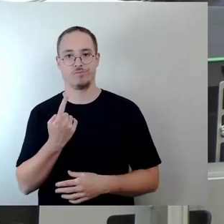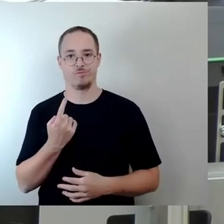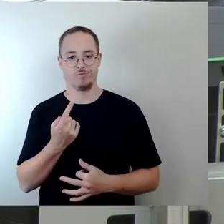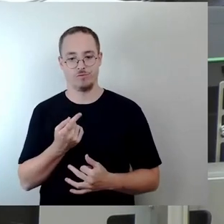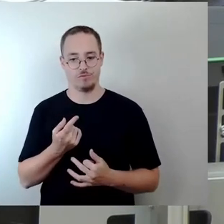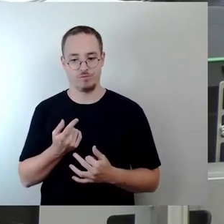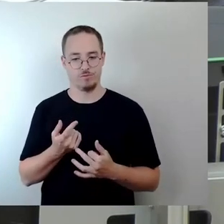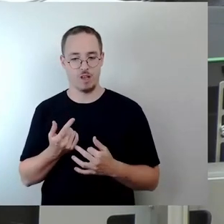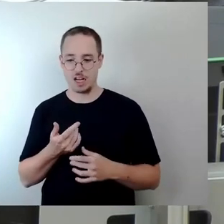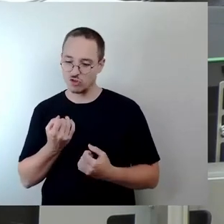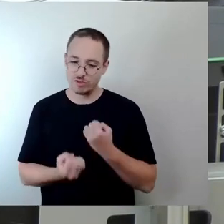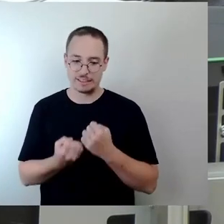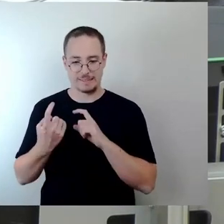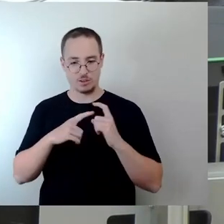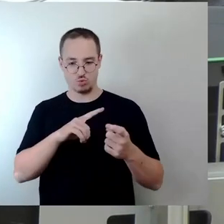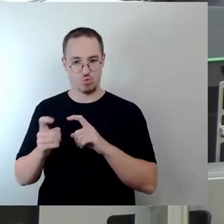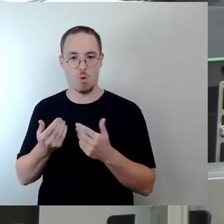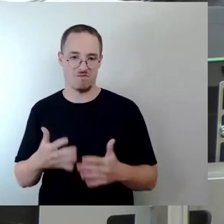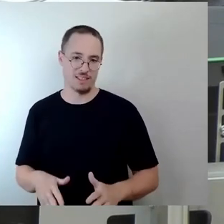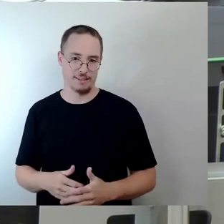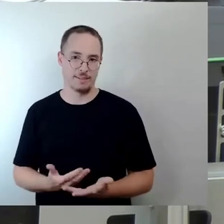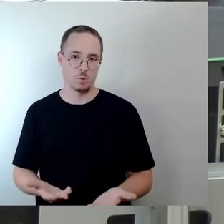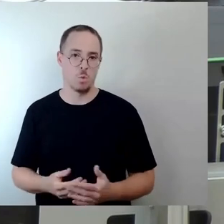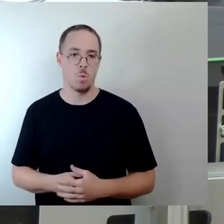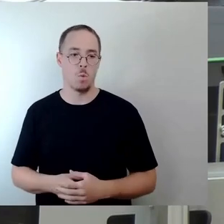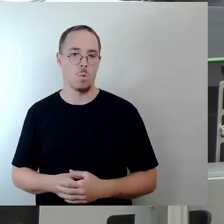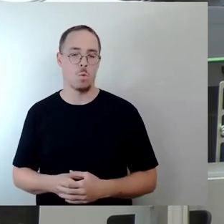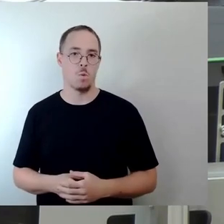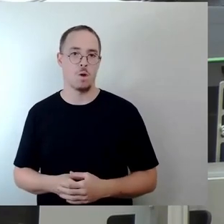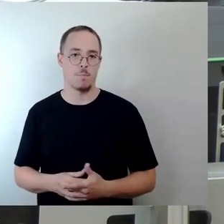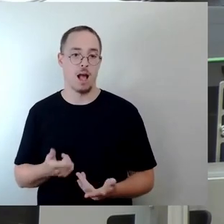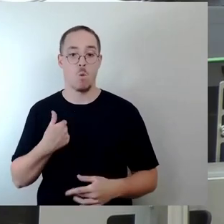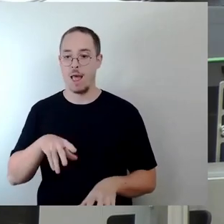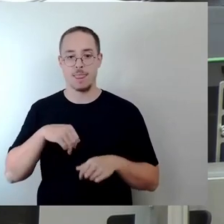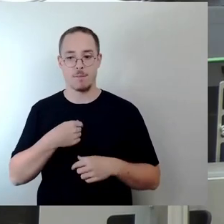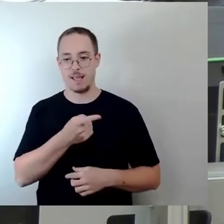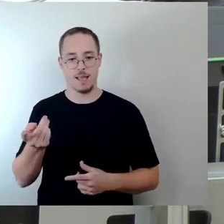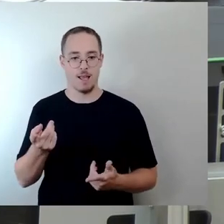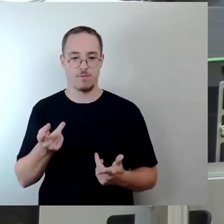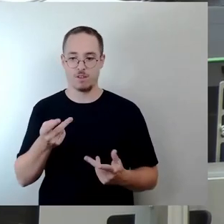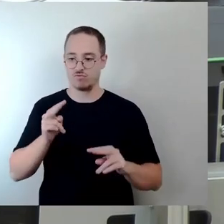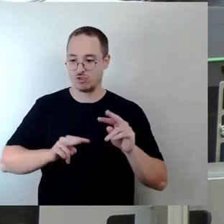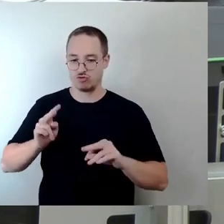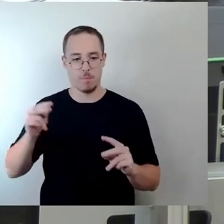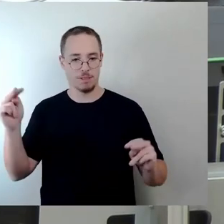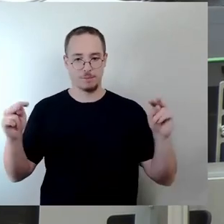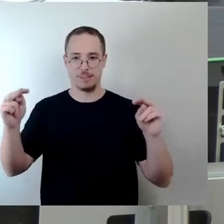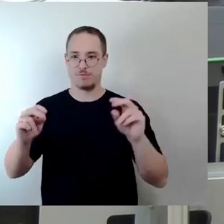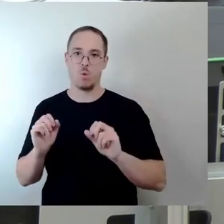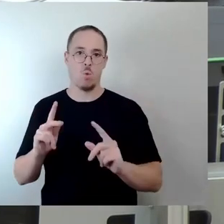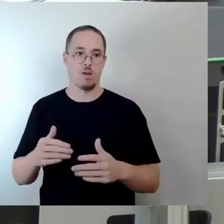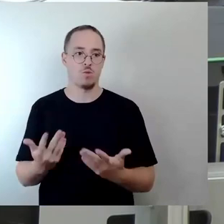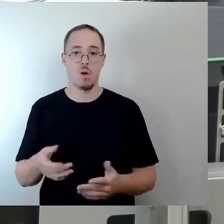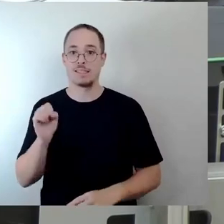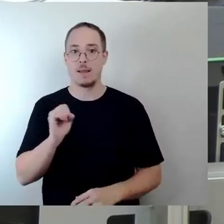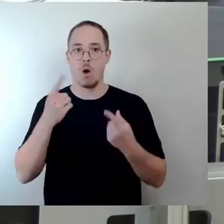Diskussion dazu geführt. Ich akzeptiere aber auch die Haltungen, die jetzt hier entstanden sind. Ich glaube, wir dürfen die Semperoper hier am Ende nicht im Regen stehen